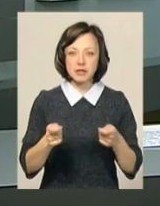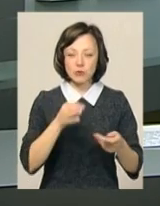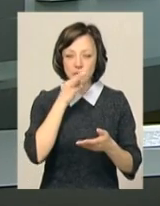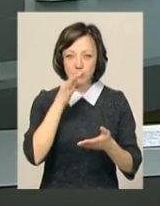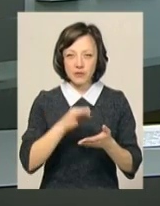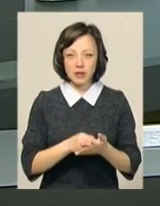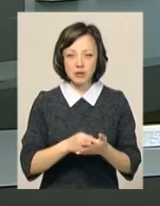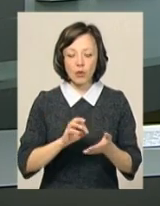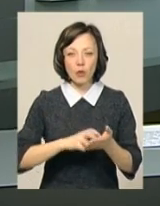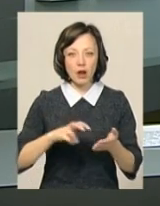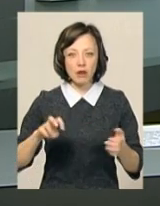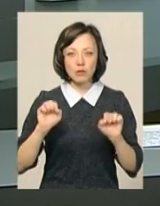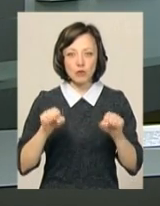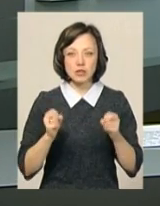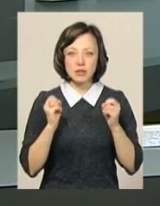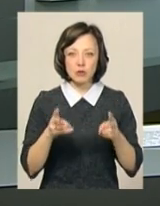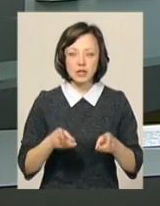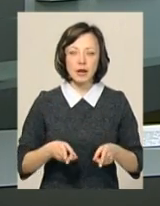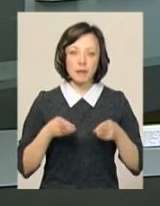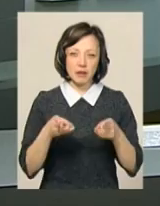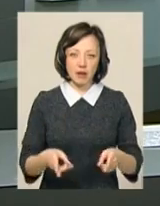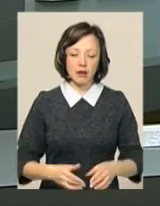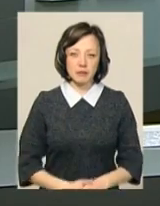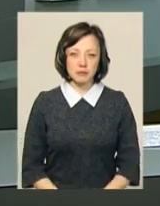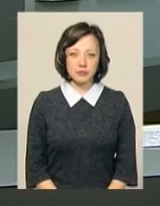відповідальності, ухилянту може загрожувати і кримінальна.